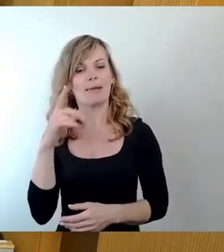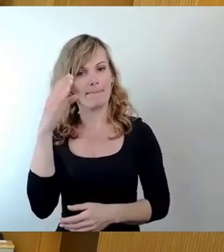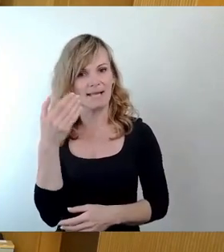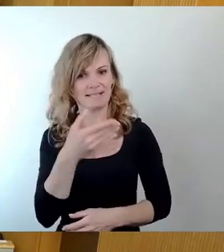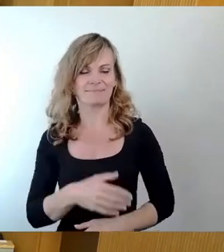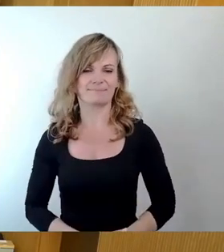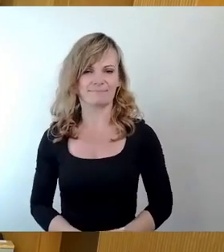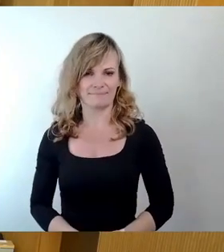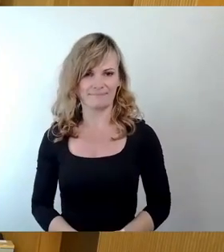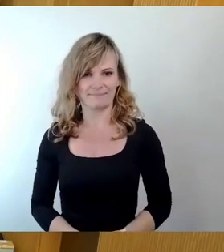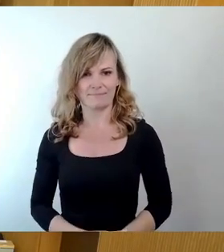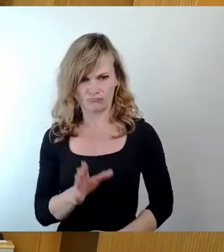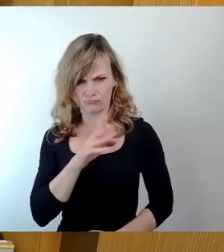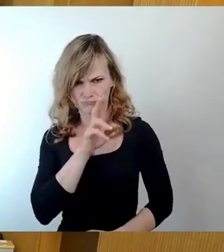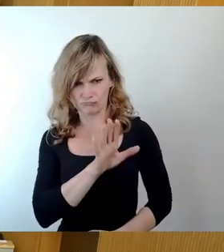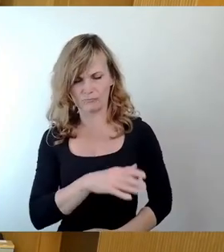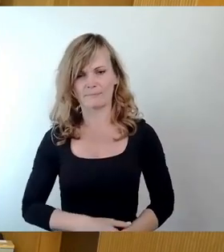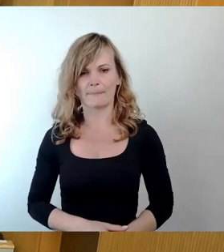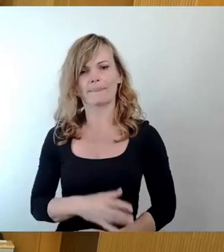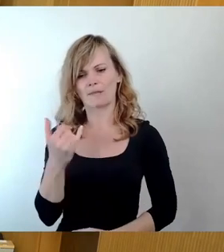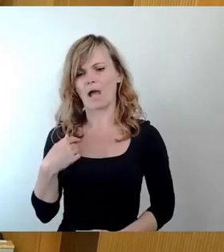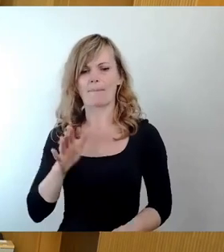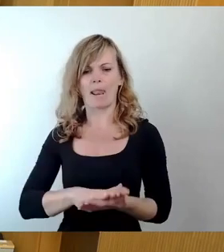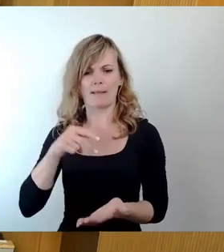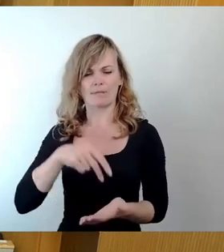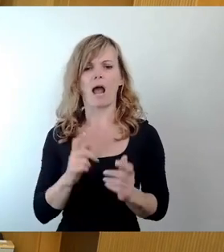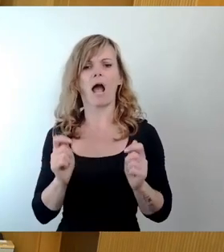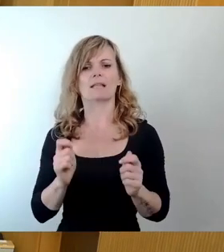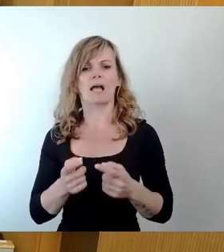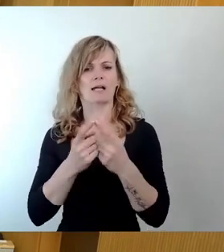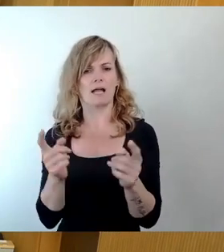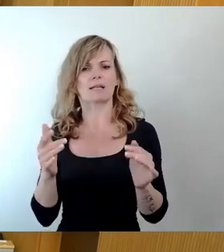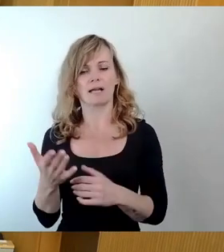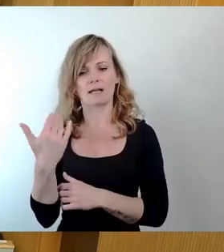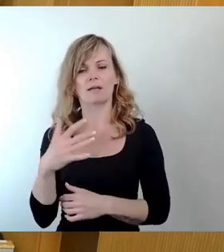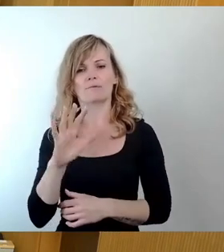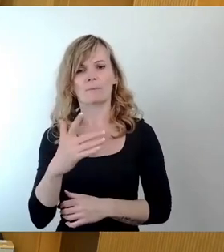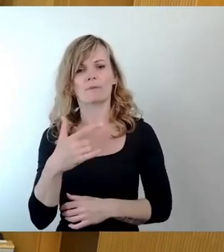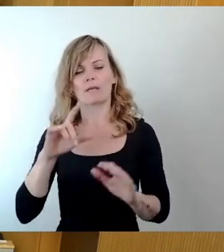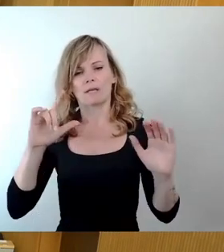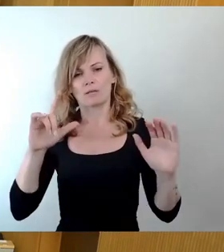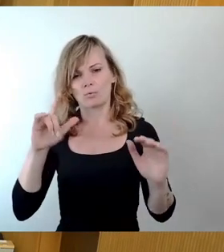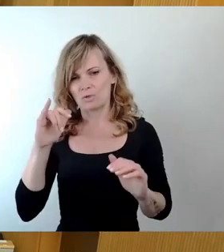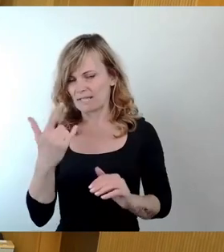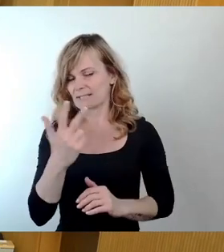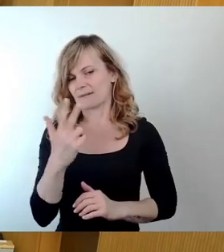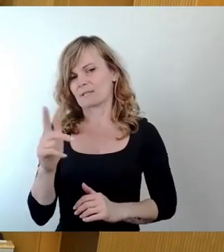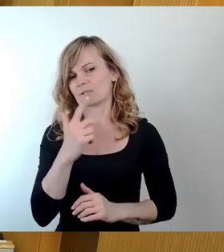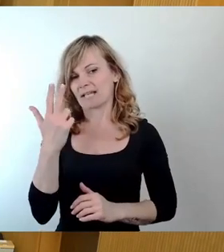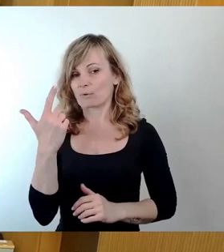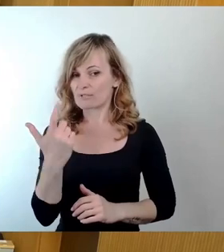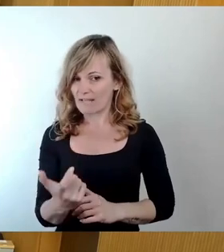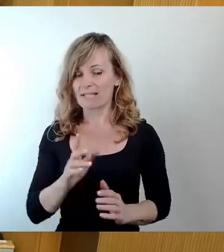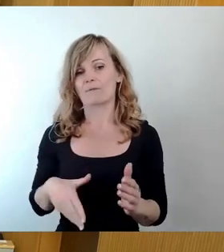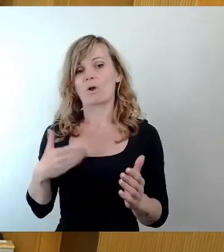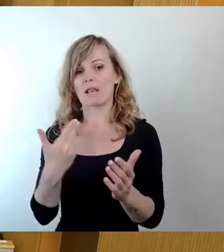Gleich von dort, ja. Ja, der Antrag liegt allen vor, datiert von 05.07.2023 zur Vorlage 22.47